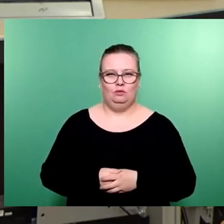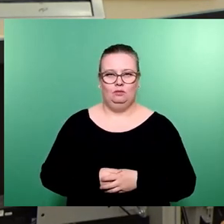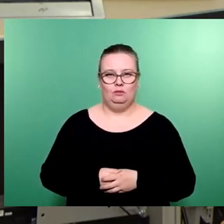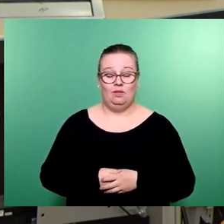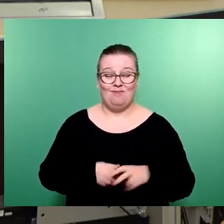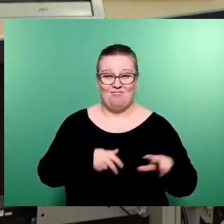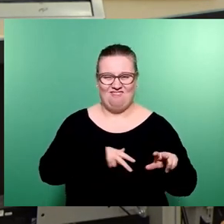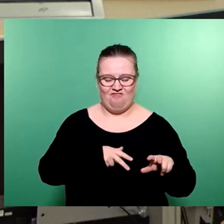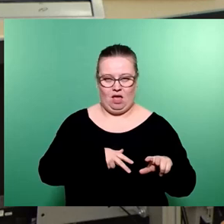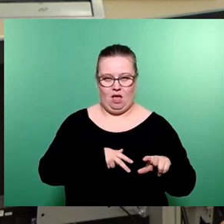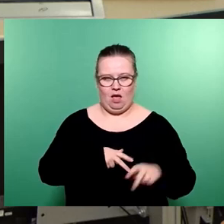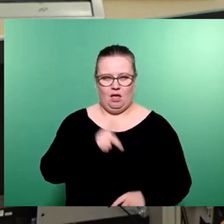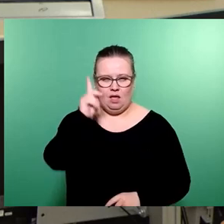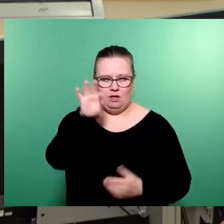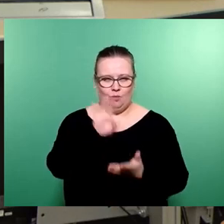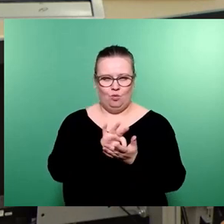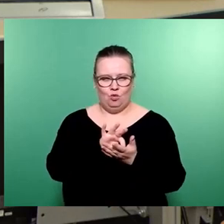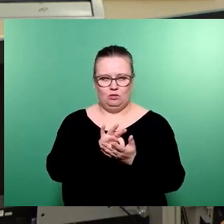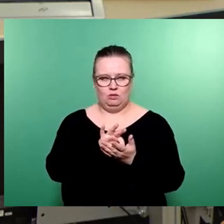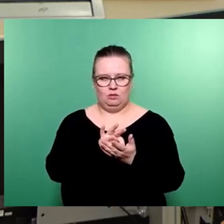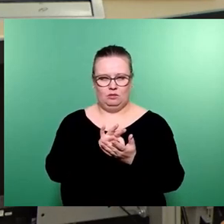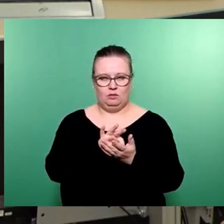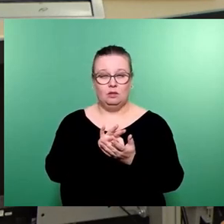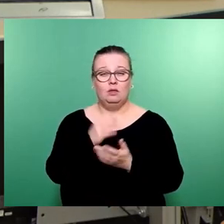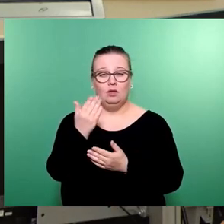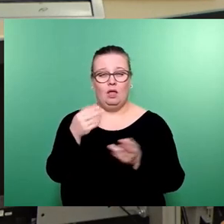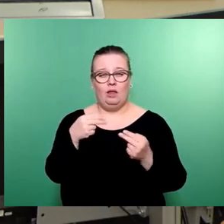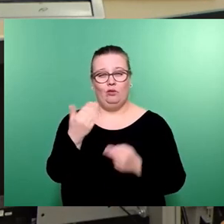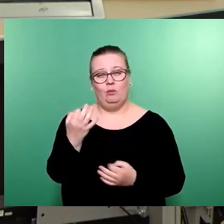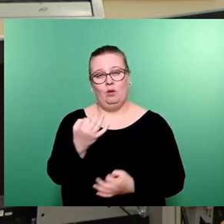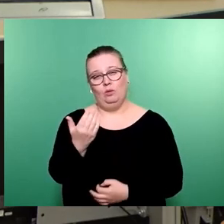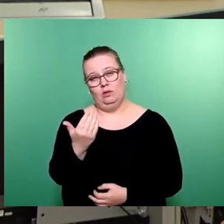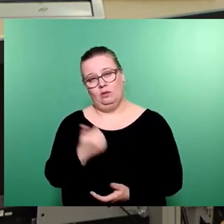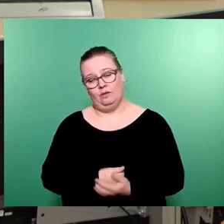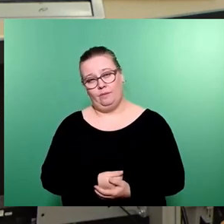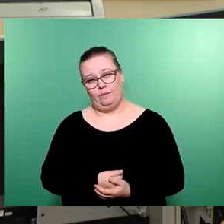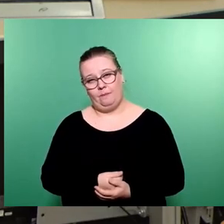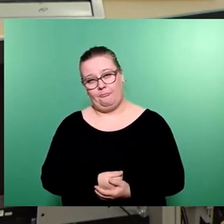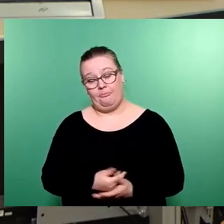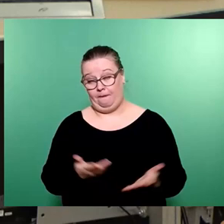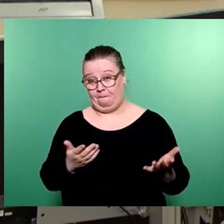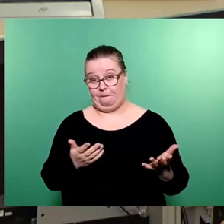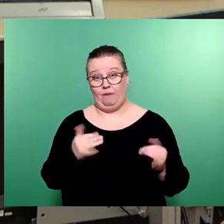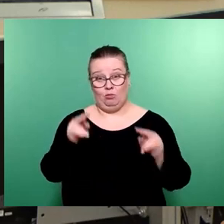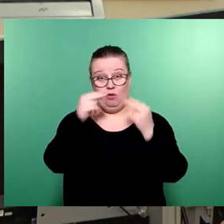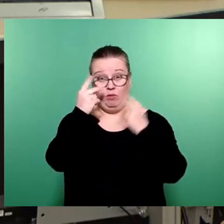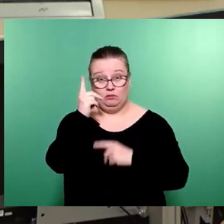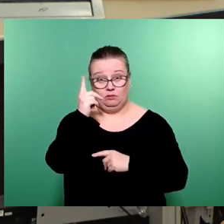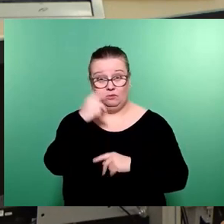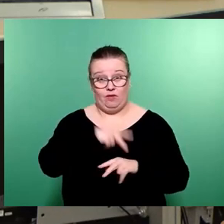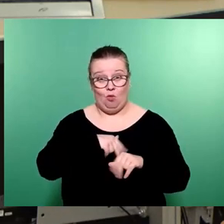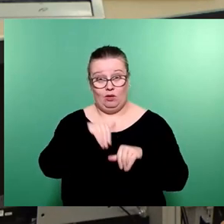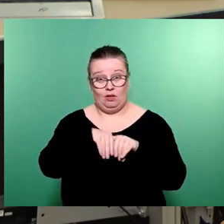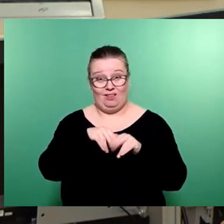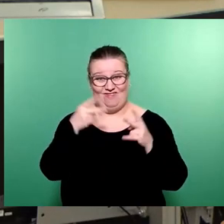müssen mir in einem Punkt noch Rede und Antwort stehen. Hören Sie einfach mal zu, weil es geht doch hier auch manchmal um sachliche Fragen.